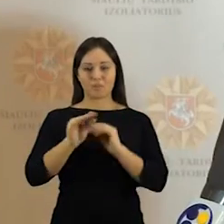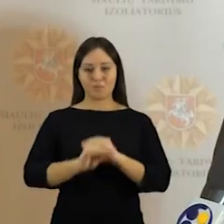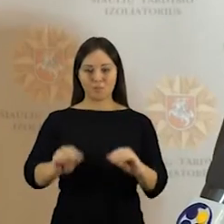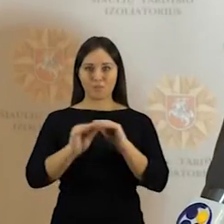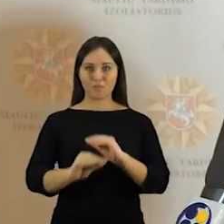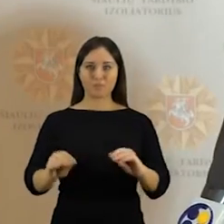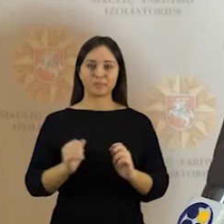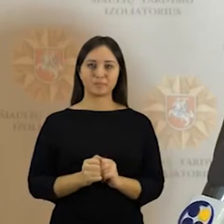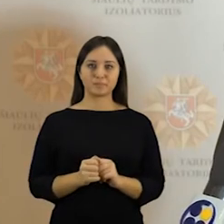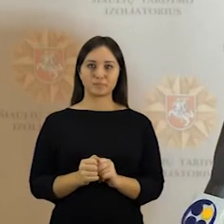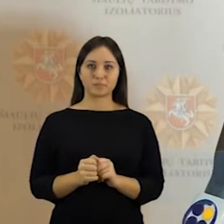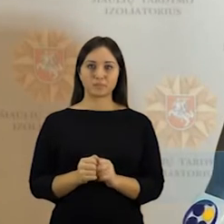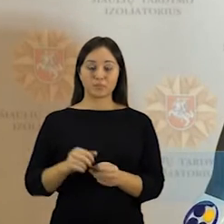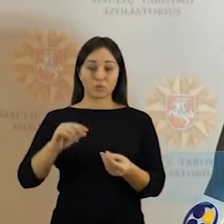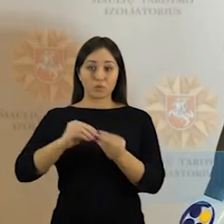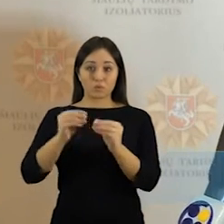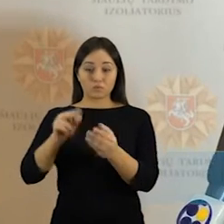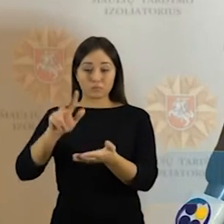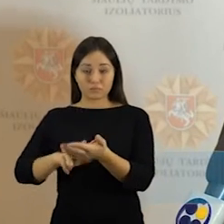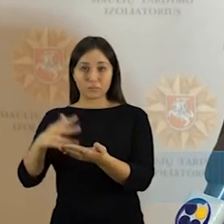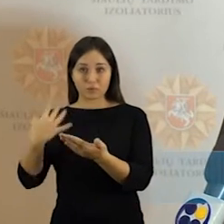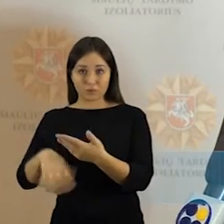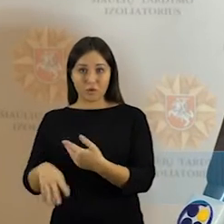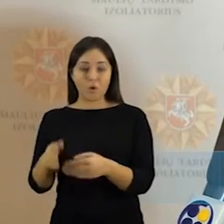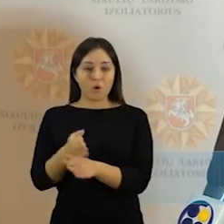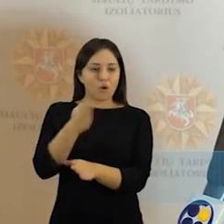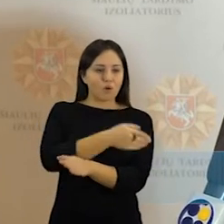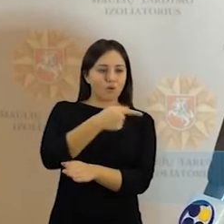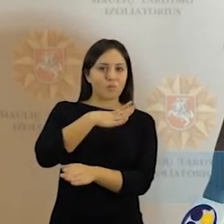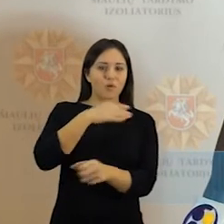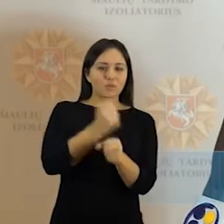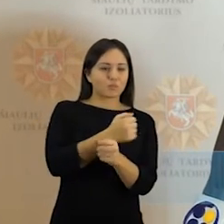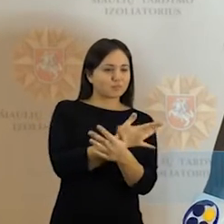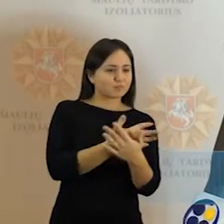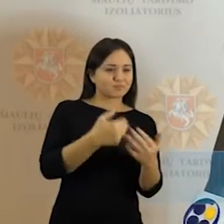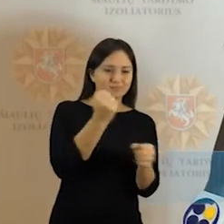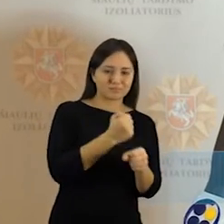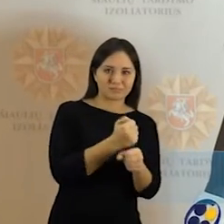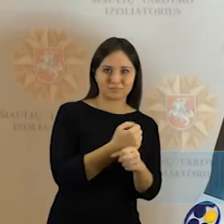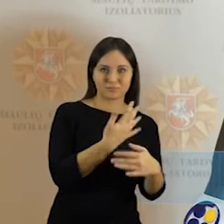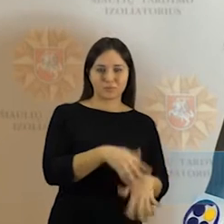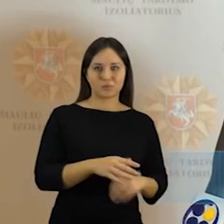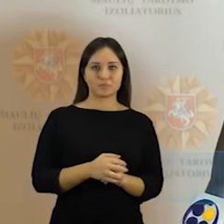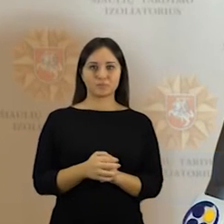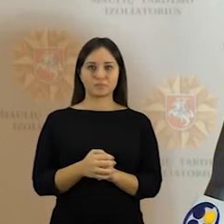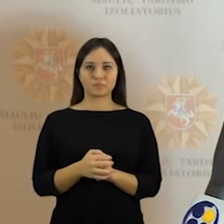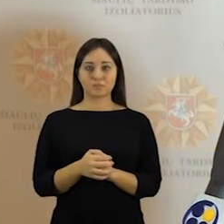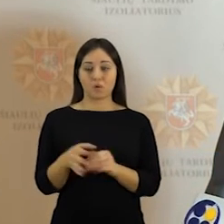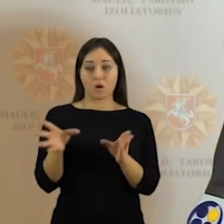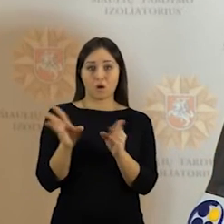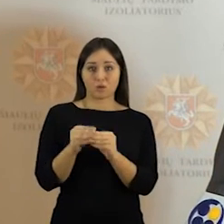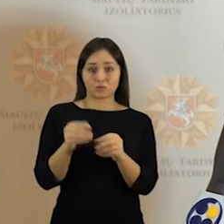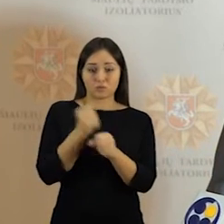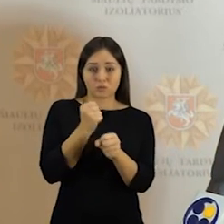Kito sutartės pasirašymą mes jau esam padarę, tam tikrų darbų ir matytas mūsų bendradarbiavimas gali